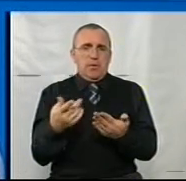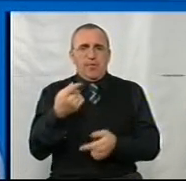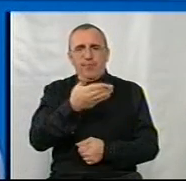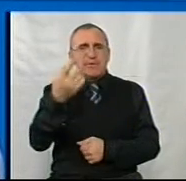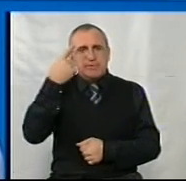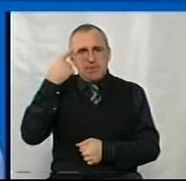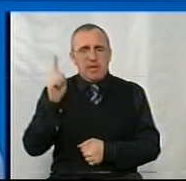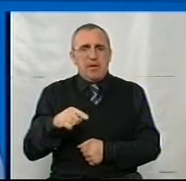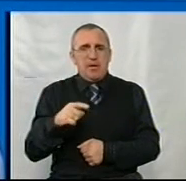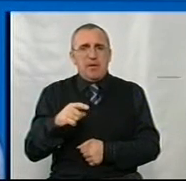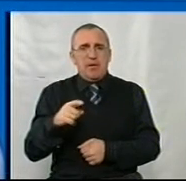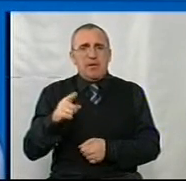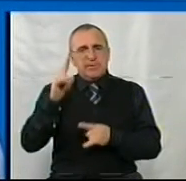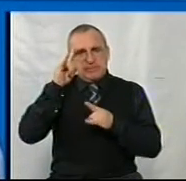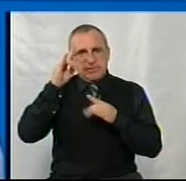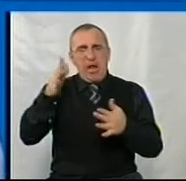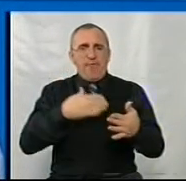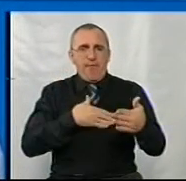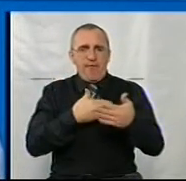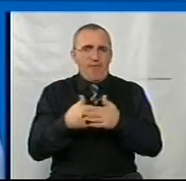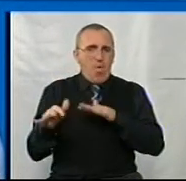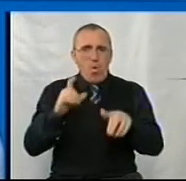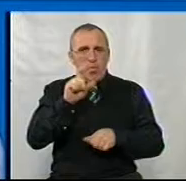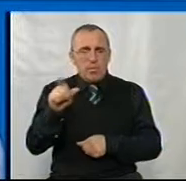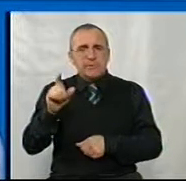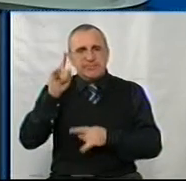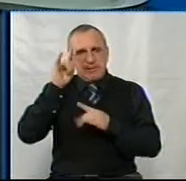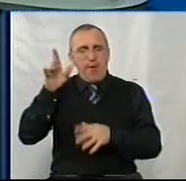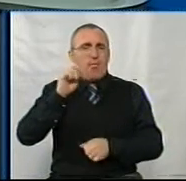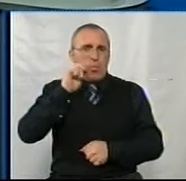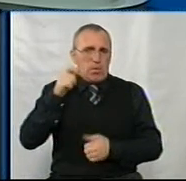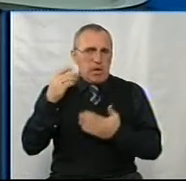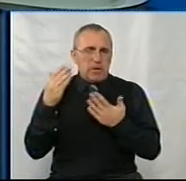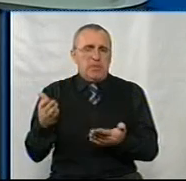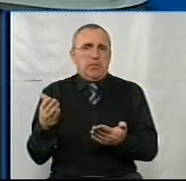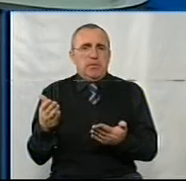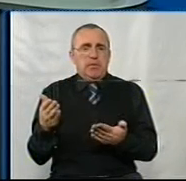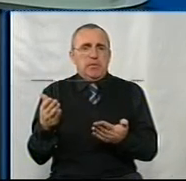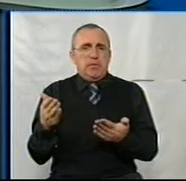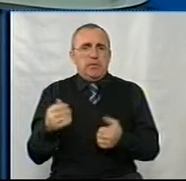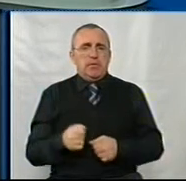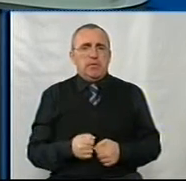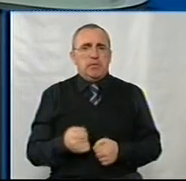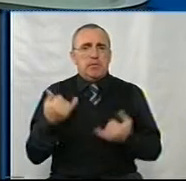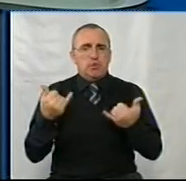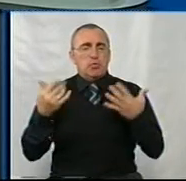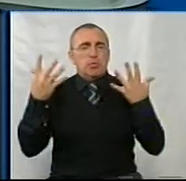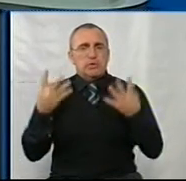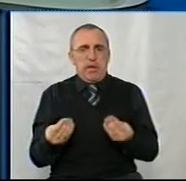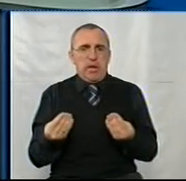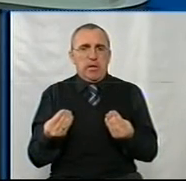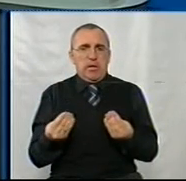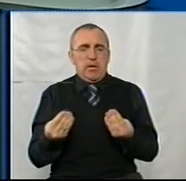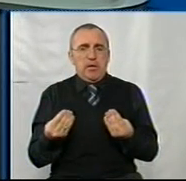знаєте, слава волонтерам і слава Україні. Так, Україна. І на сьогоднішній день,